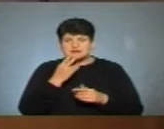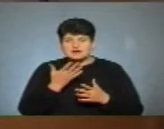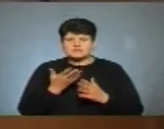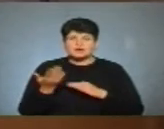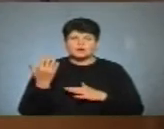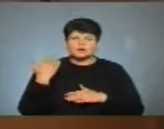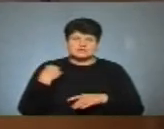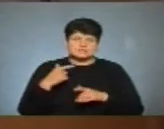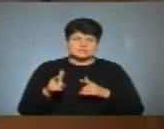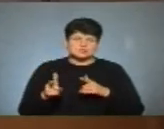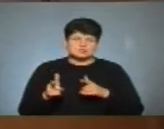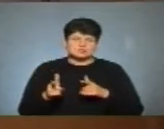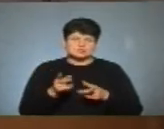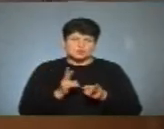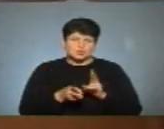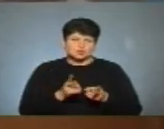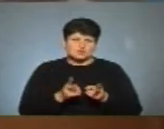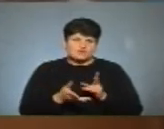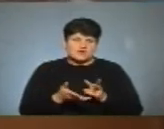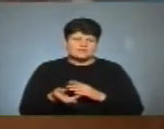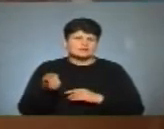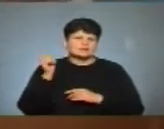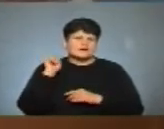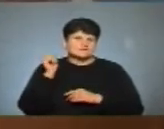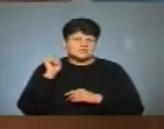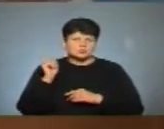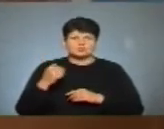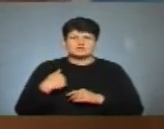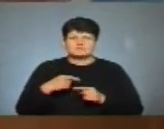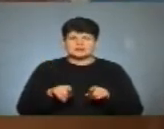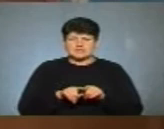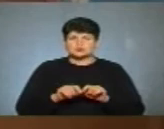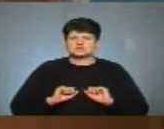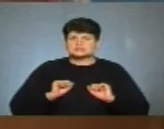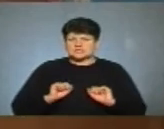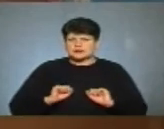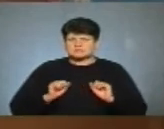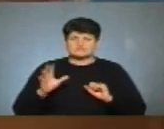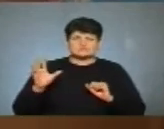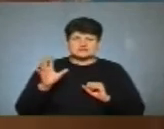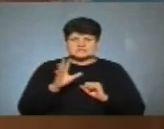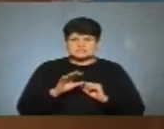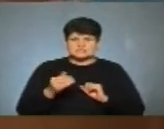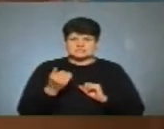кулей зготувалися вдавнену. І ми також постараємося їх всіх